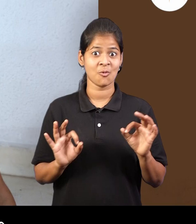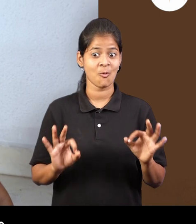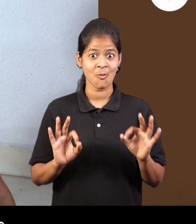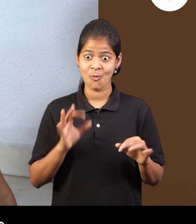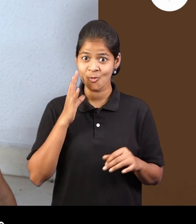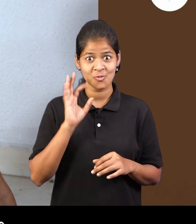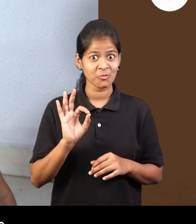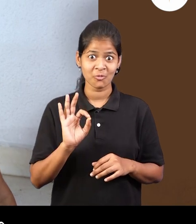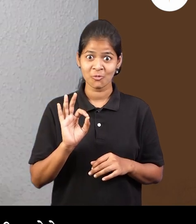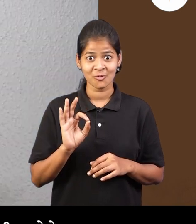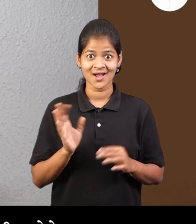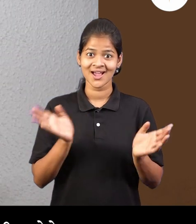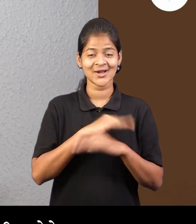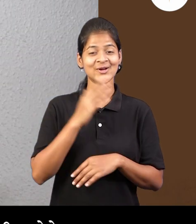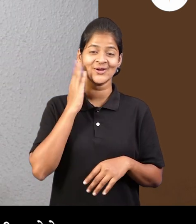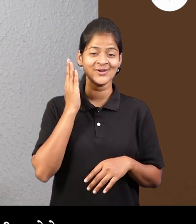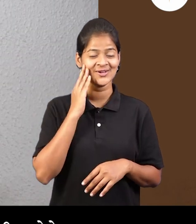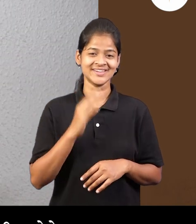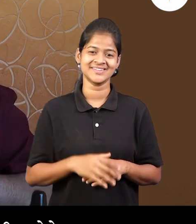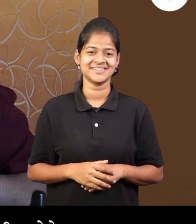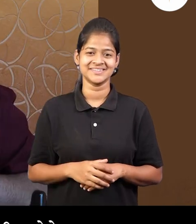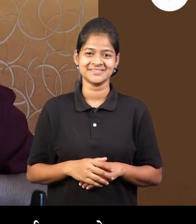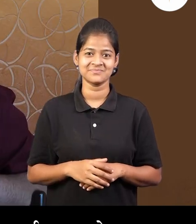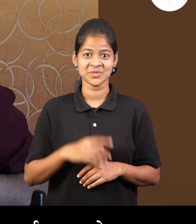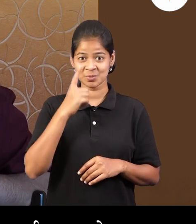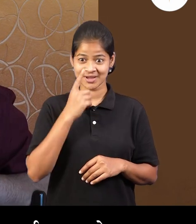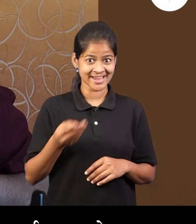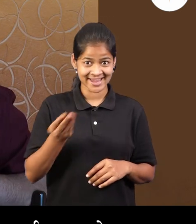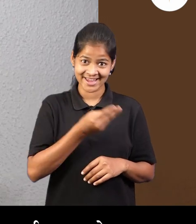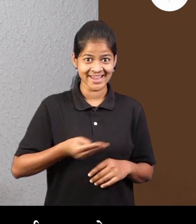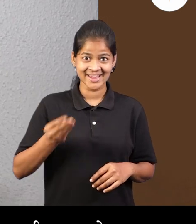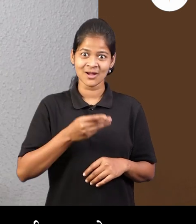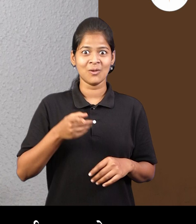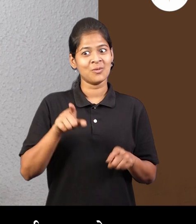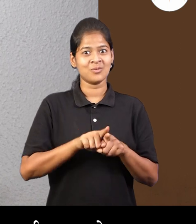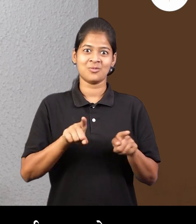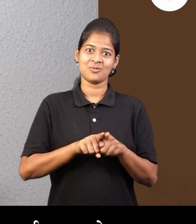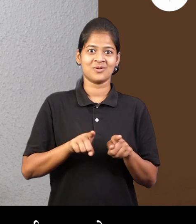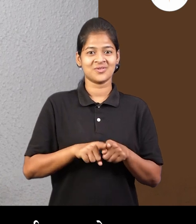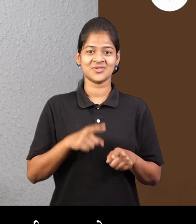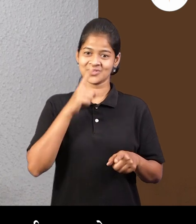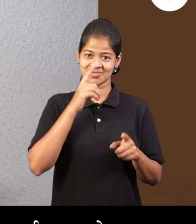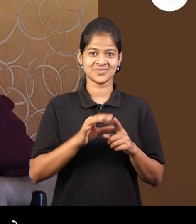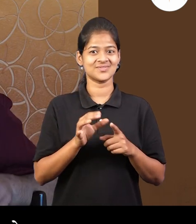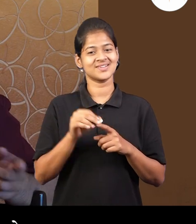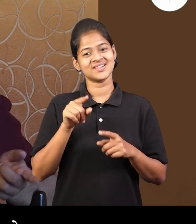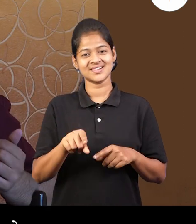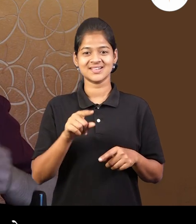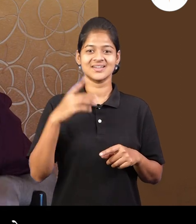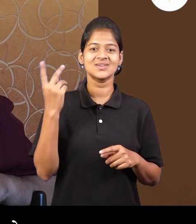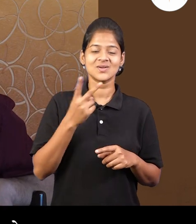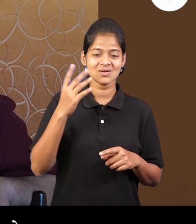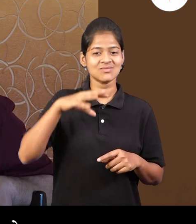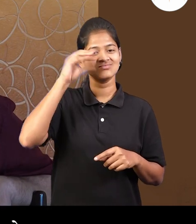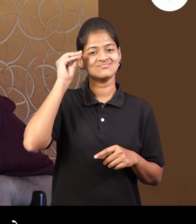अरे वा उशारेश की नाही रे माला हे आदीच महिती होतो अई रांगोडि काड़ते ना आपन असाच वर्तुल काड़ते हे